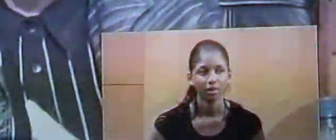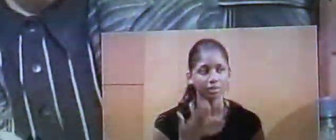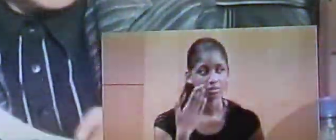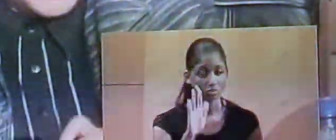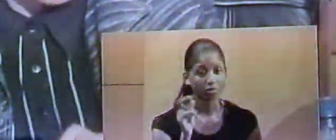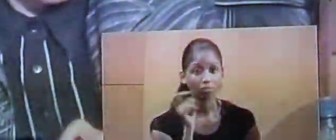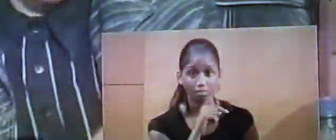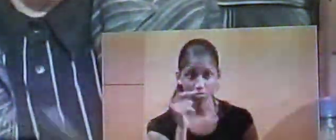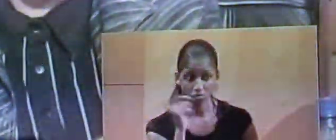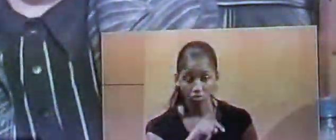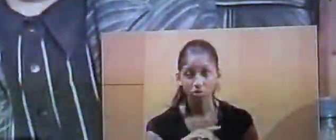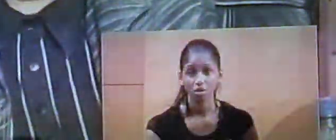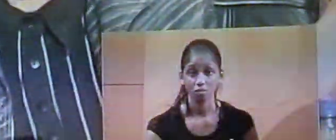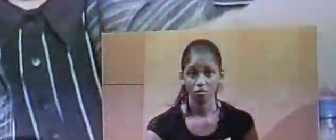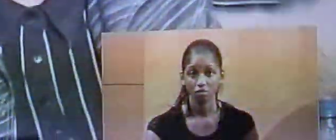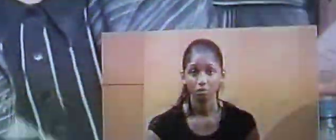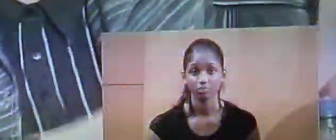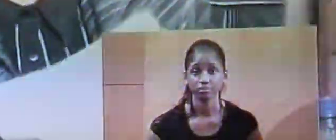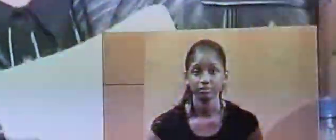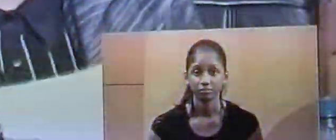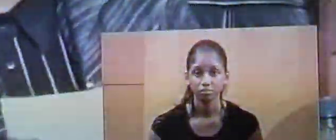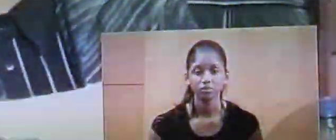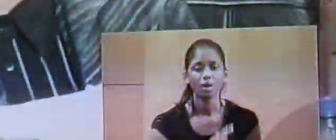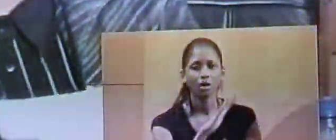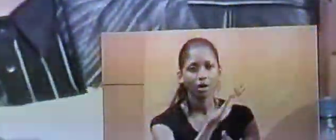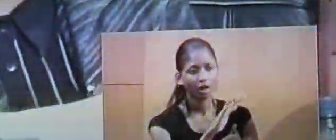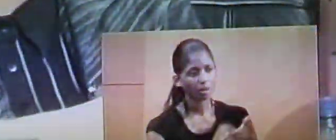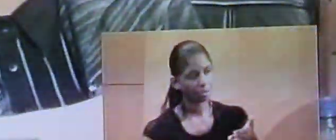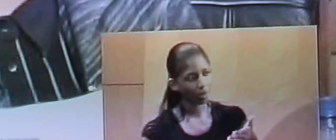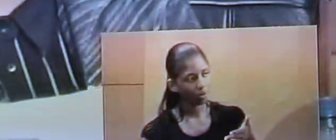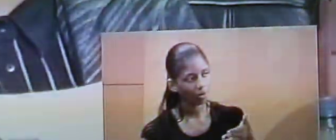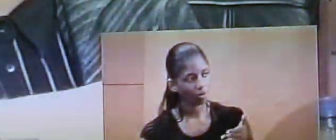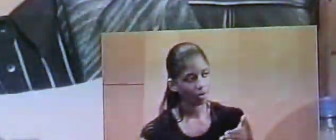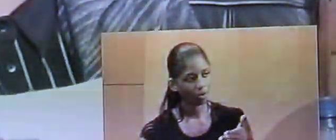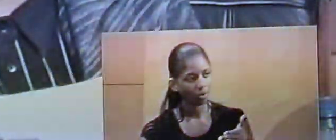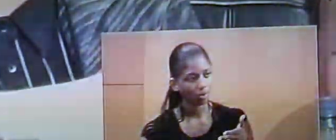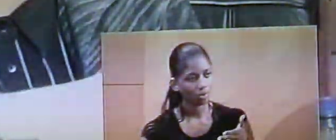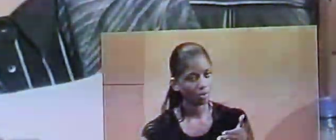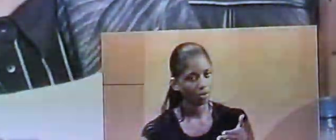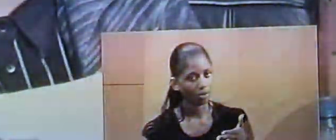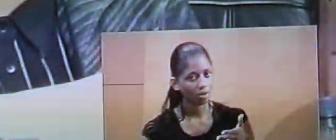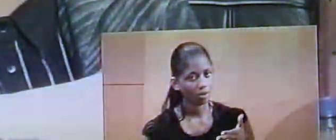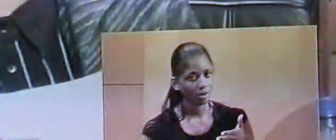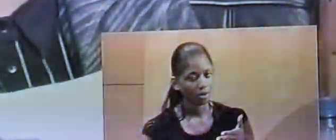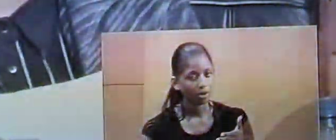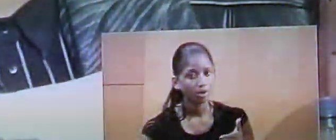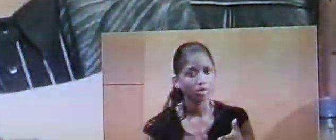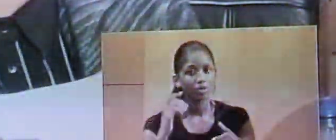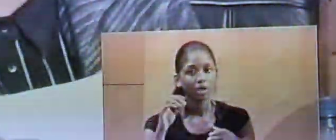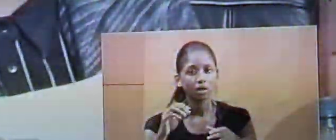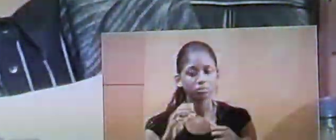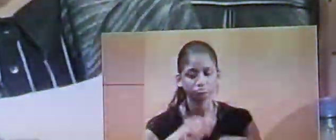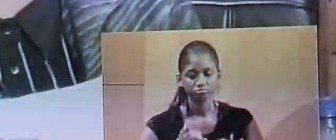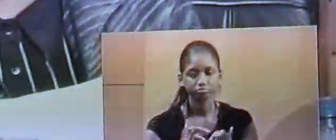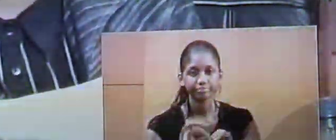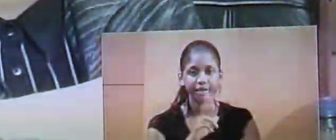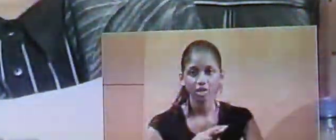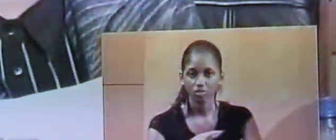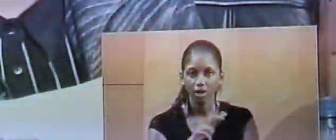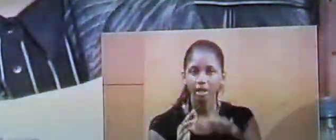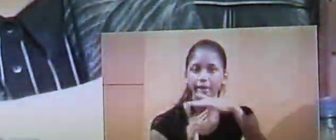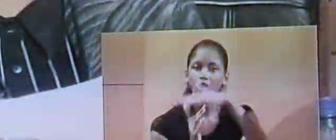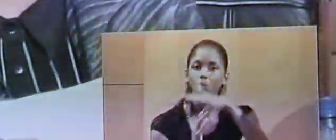mensonges qu'il y a. Le rapport de la Cour régionale des comptes 2004,